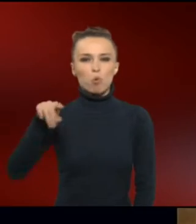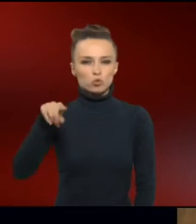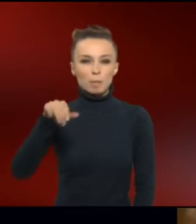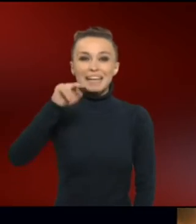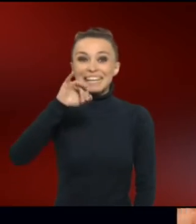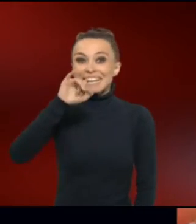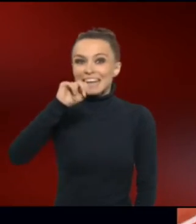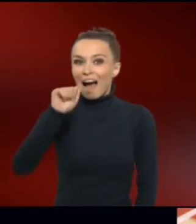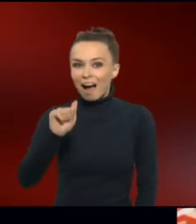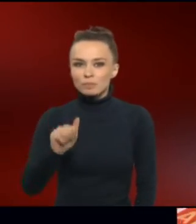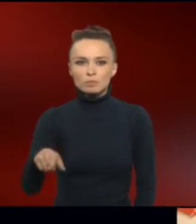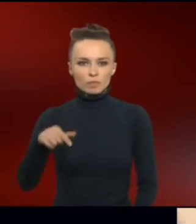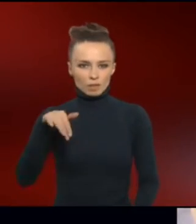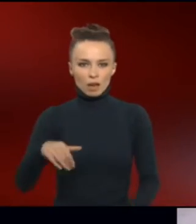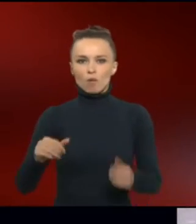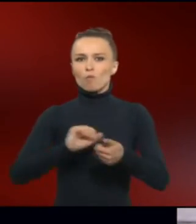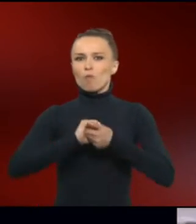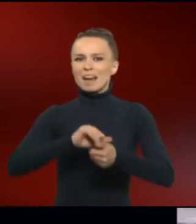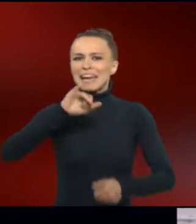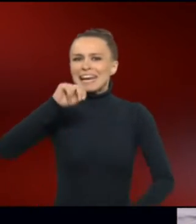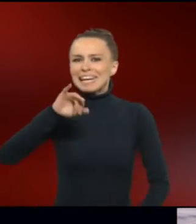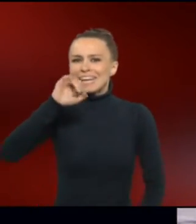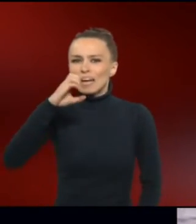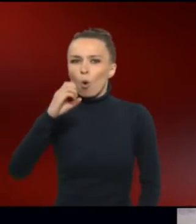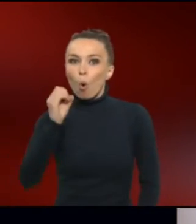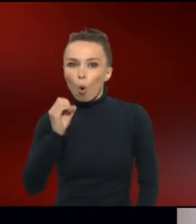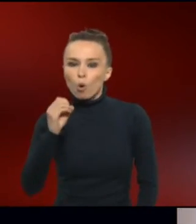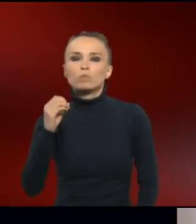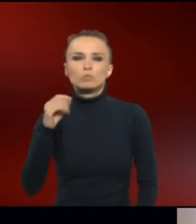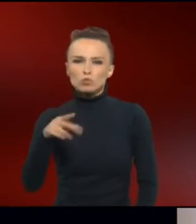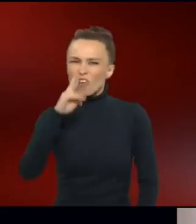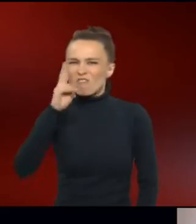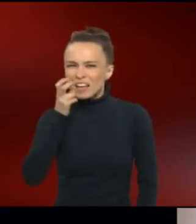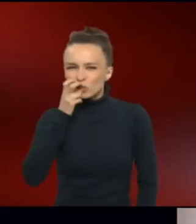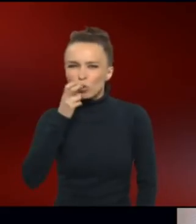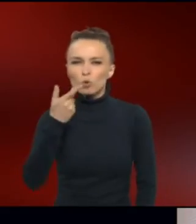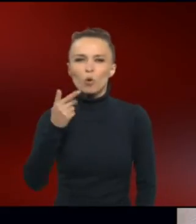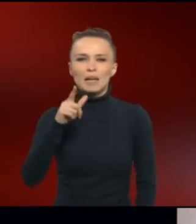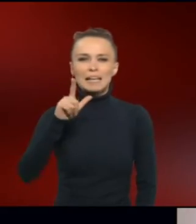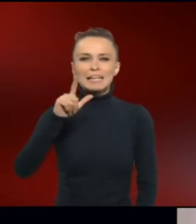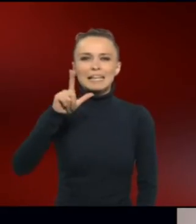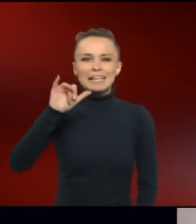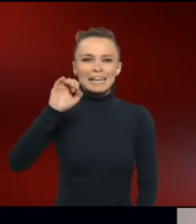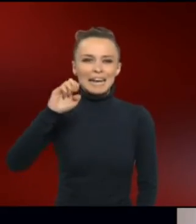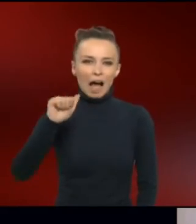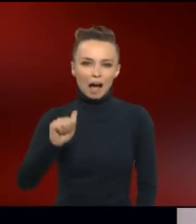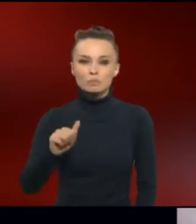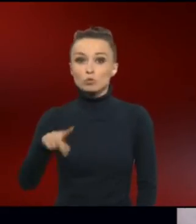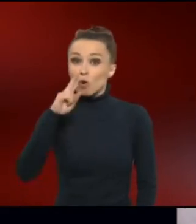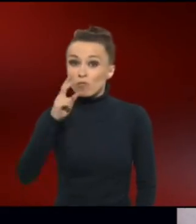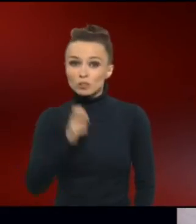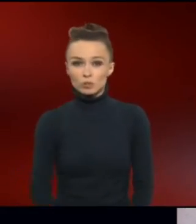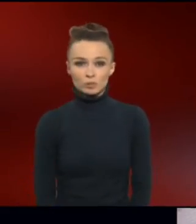Ein Freund, der Nico heißt. An Nico und Lena hat er sich schon versucht. Nina, bitte schön. Such die raus.